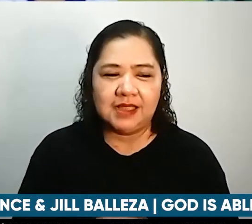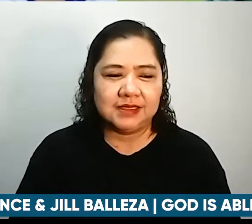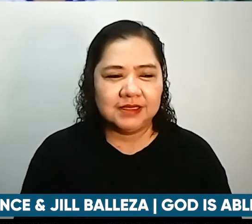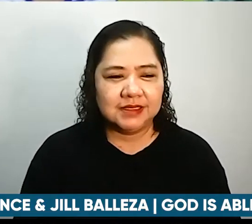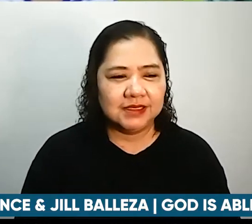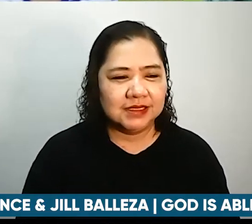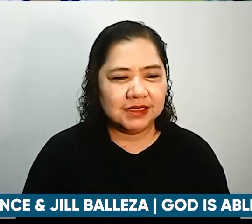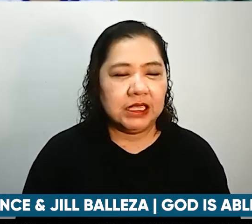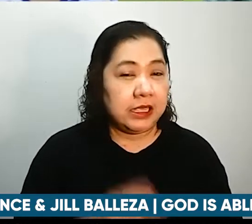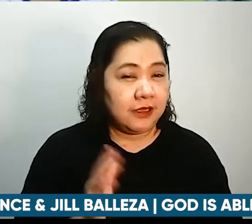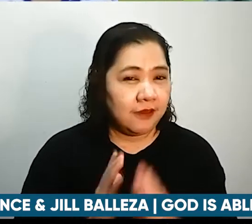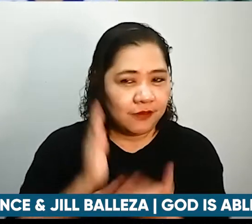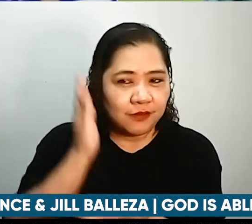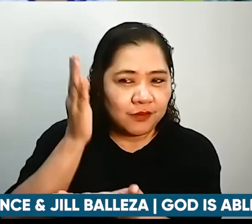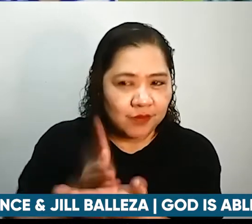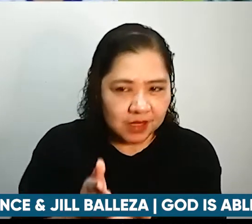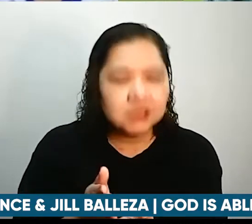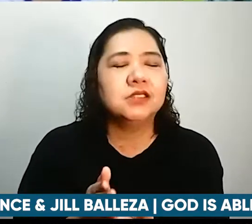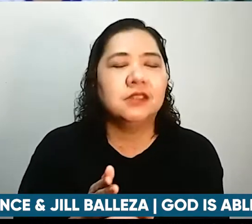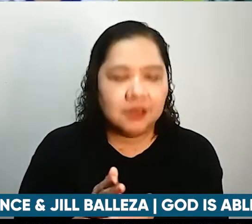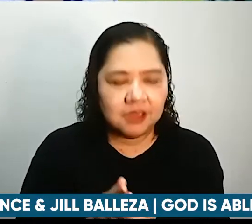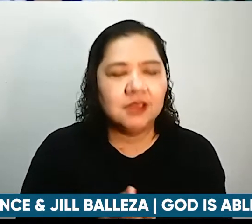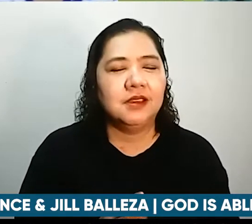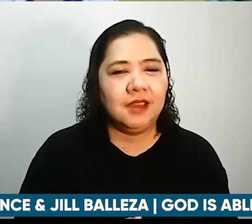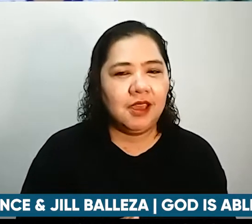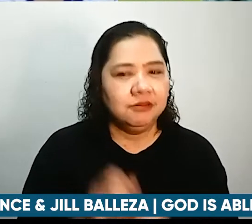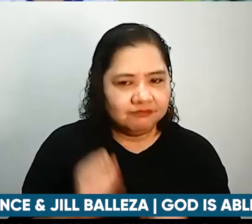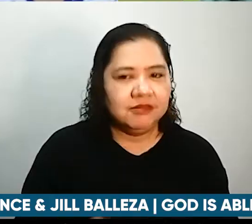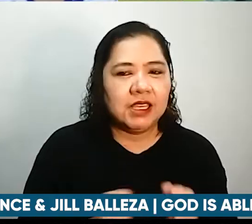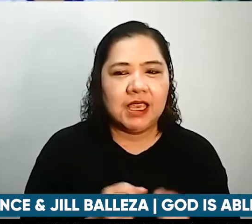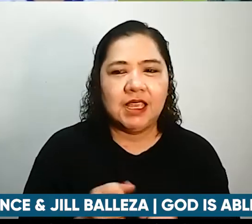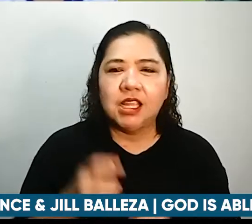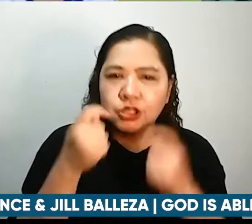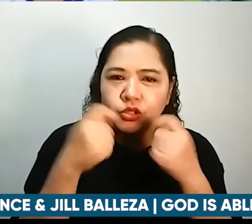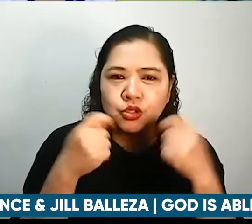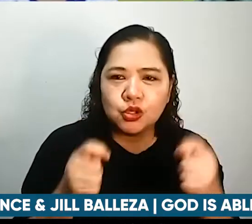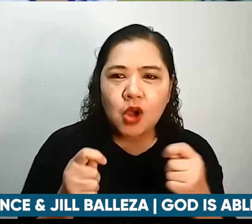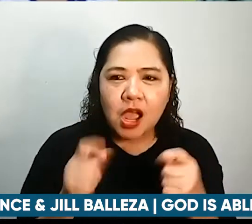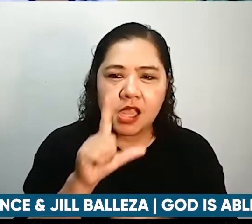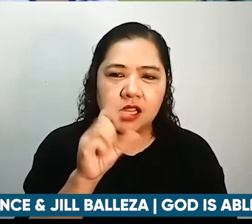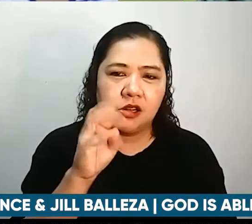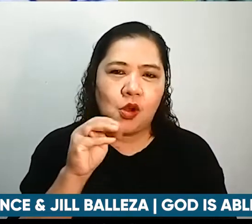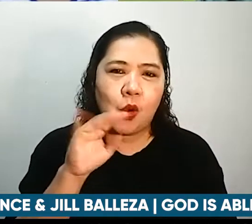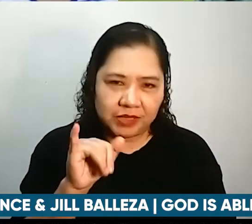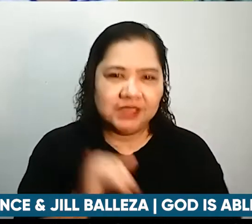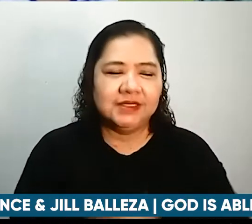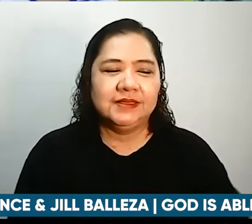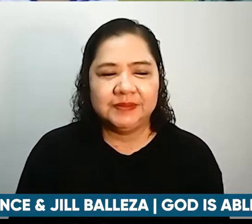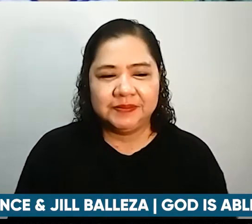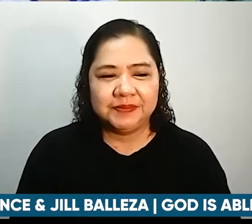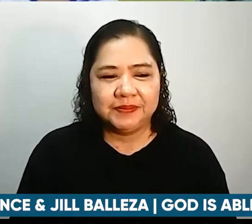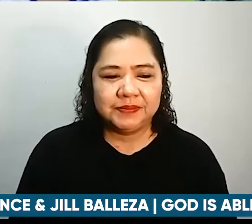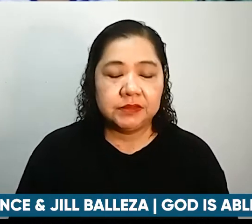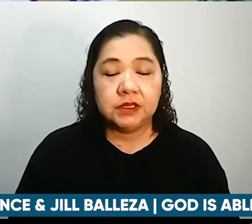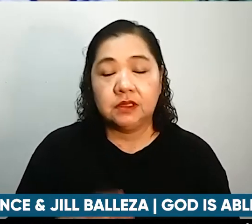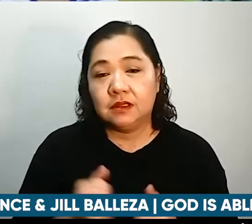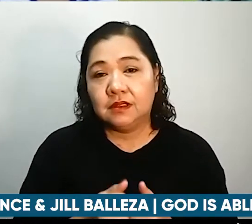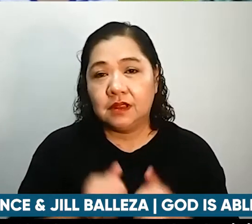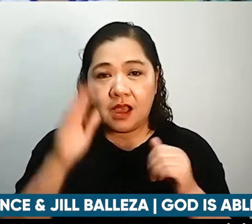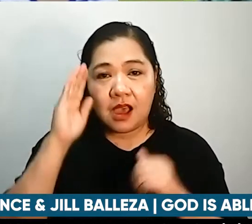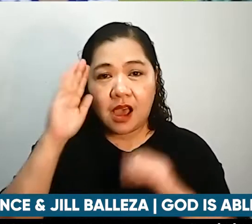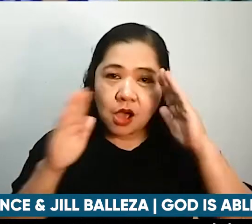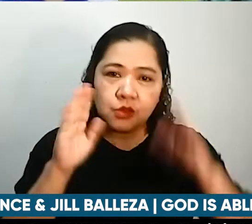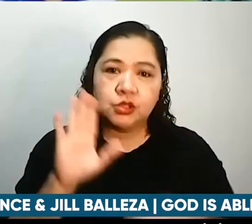soon. Looking forward nga kami sa God is Able, makatikim ng Batangas, Lomi. At anyhow po, kamusta naman ang family Lance at Jill?